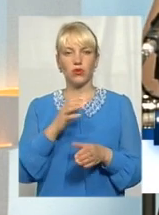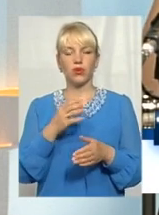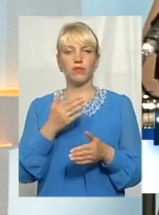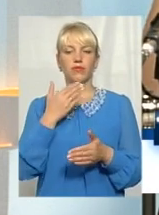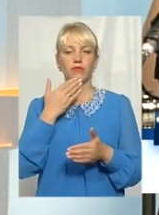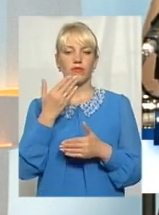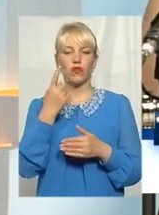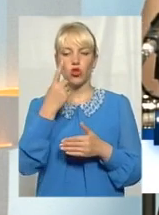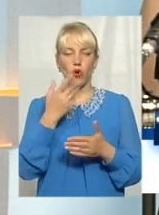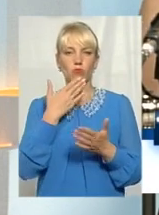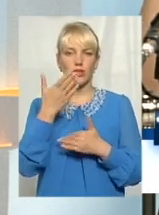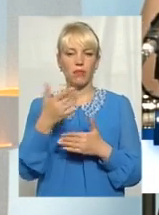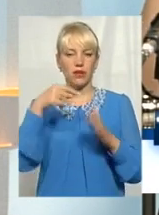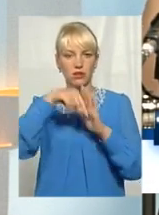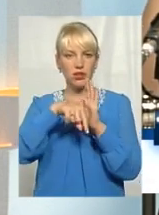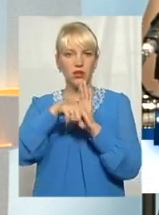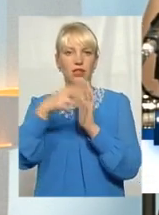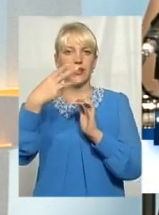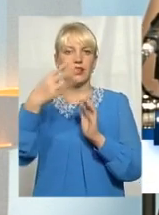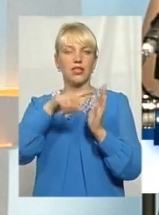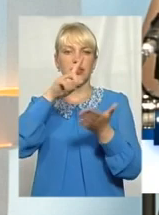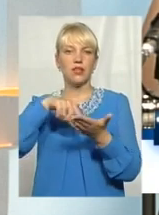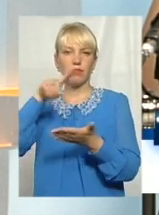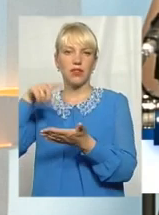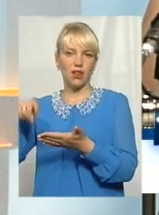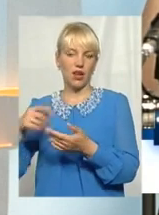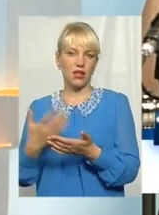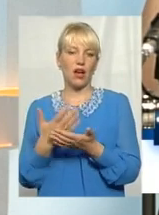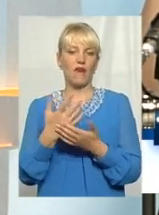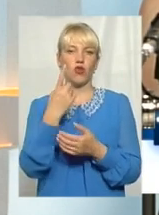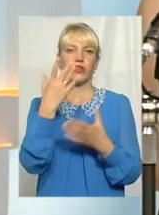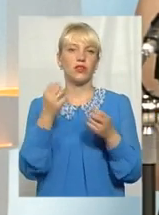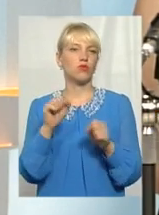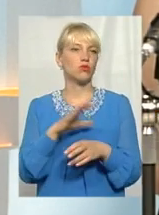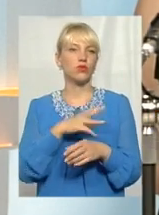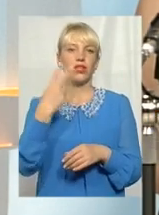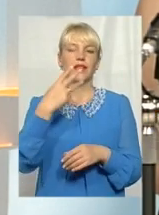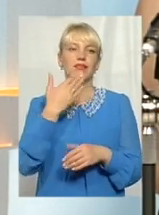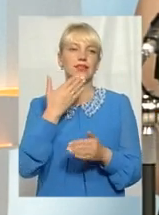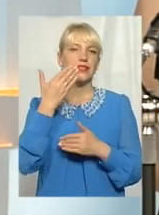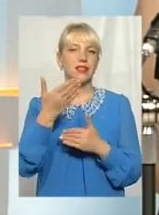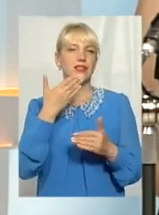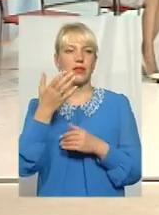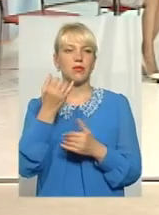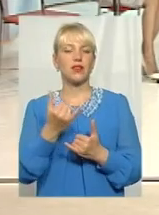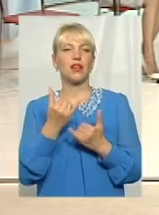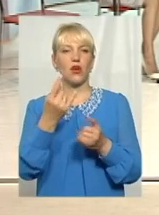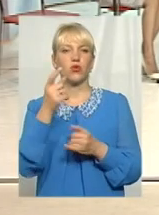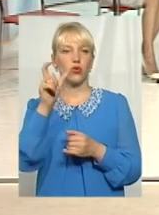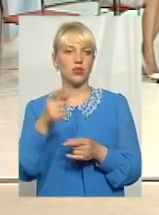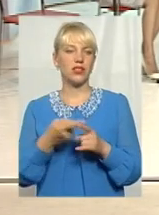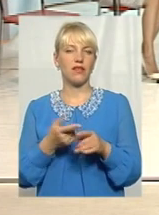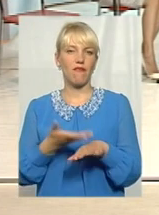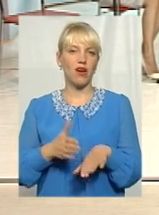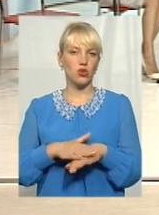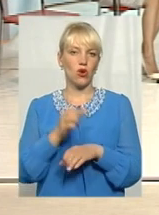питань, деколи бувало таке, що буквально за один день приходить 30 запитів, причому для одної людини, то, ну, я б сказала, що трохи важко їх обробити,